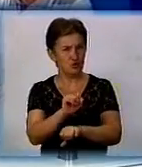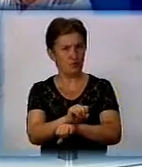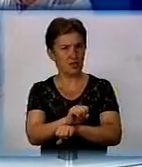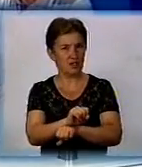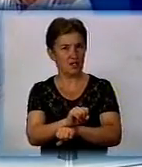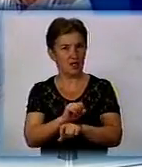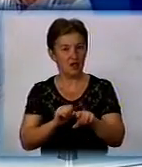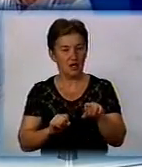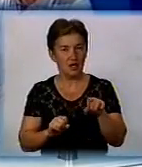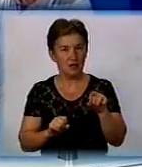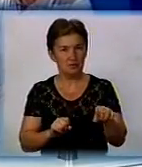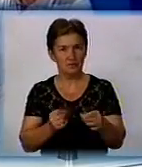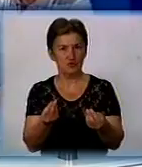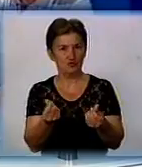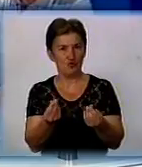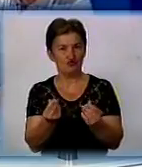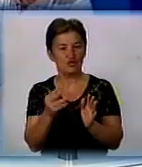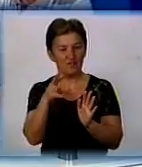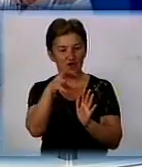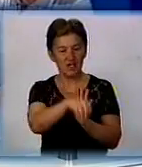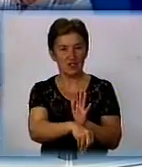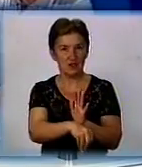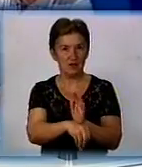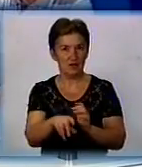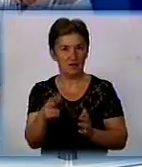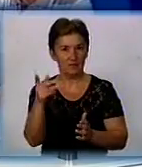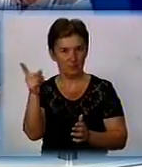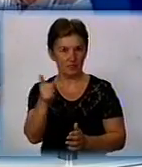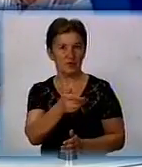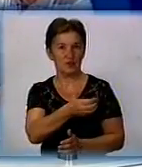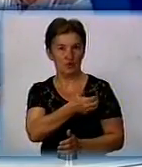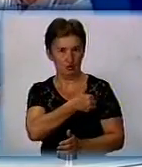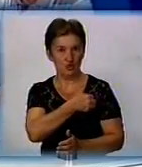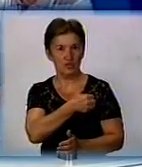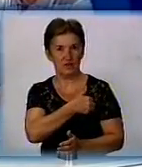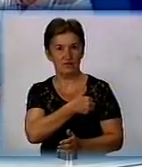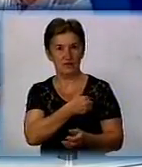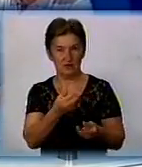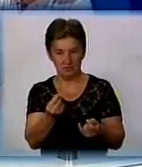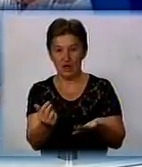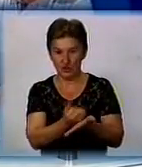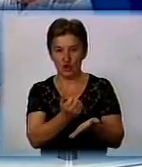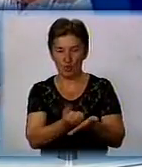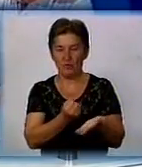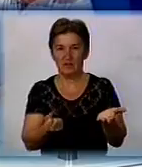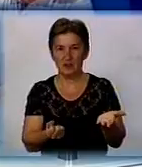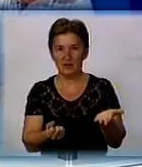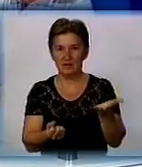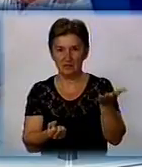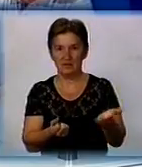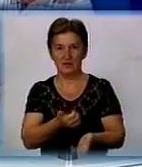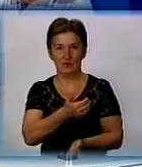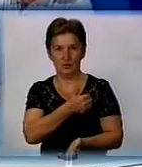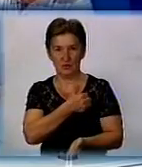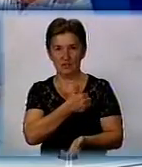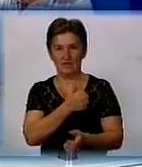вкладання коштів? Він же хотів заробити на цьому? Він хотів зробити